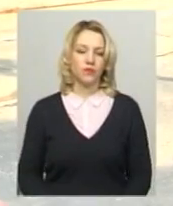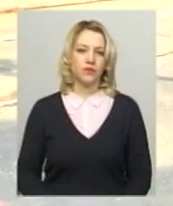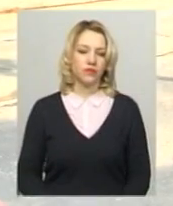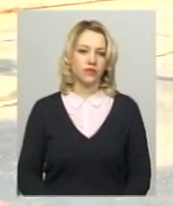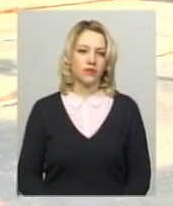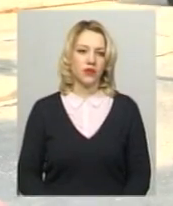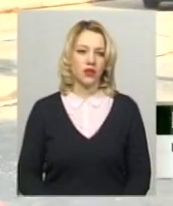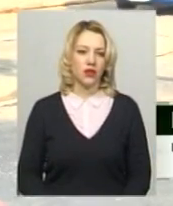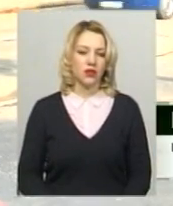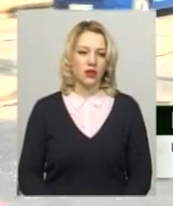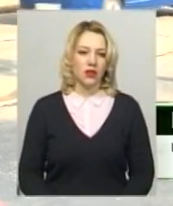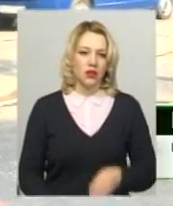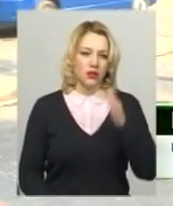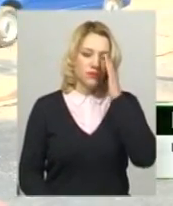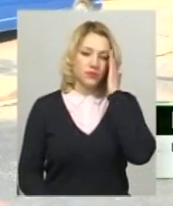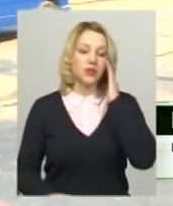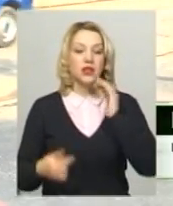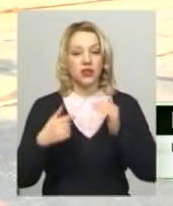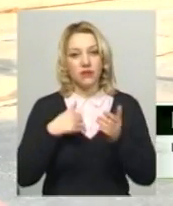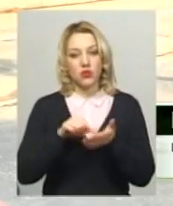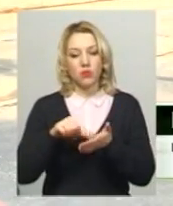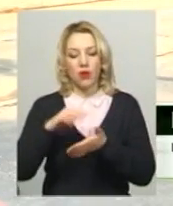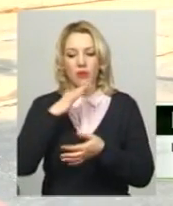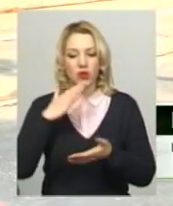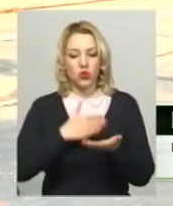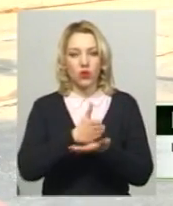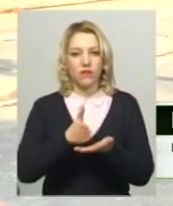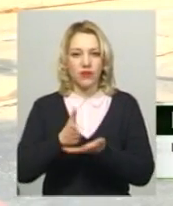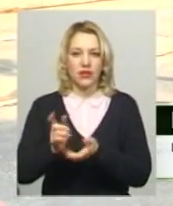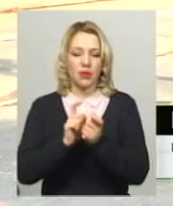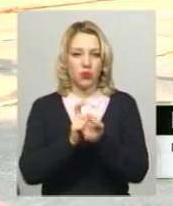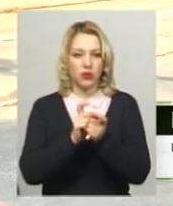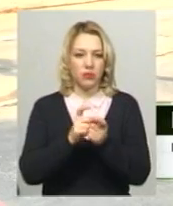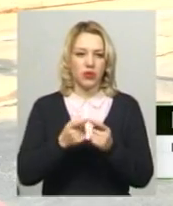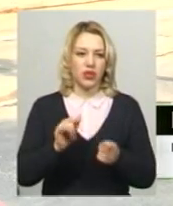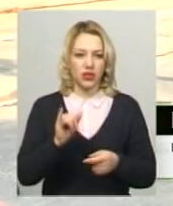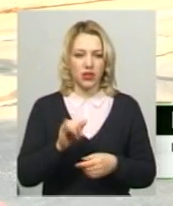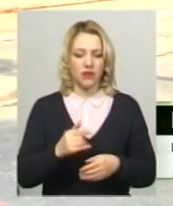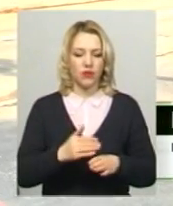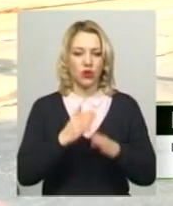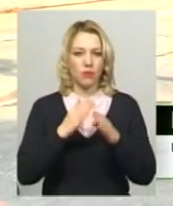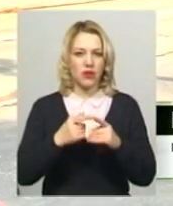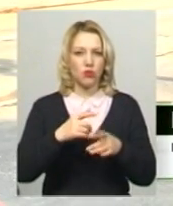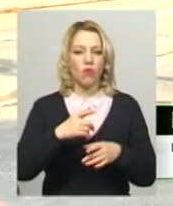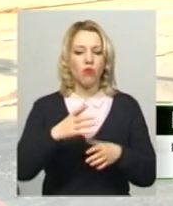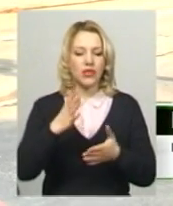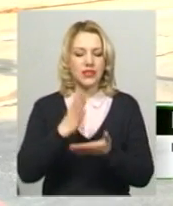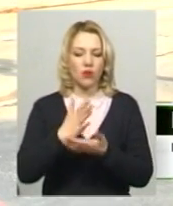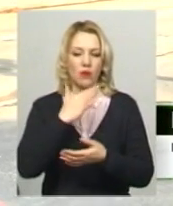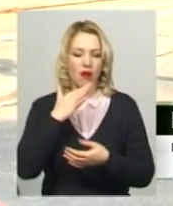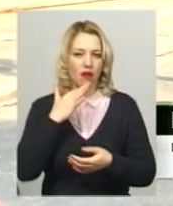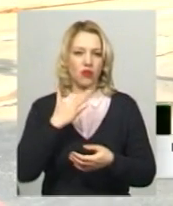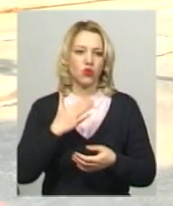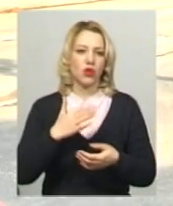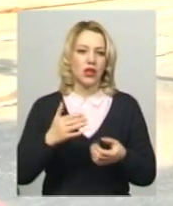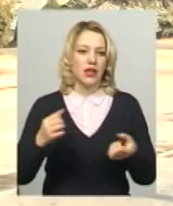«Я виступаю в багатьох видах ідиноборств по всій Україні. В рокопашному бою знаходяться більше спортсменів високого рівня, ніж